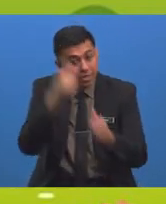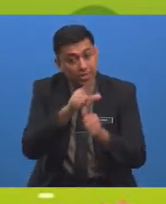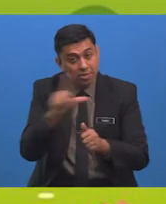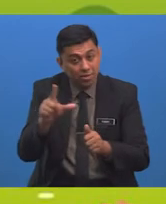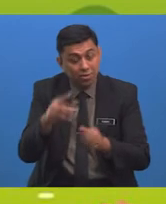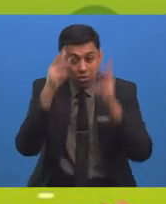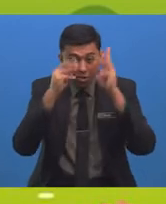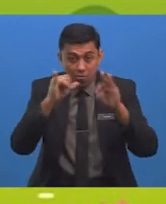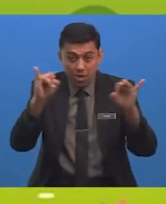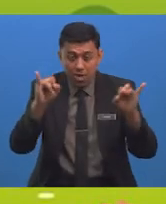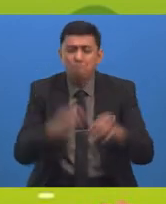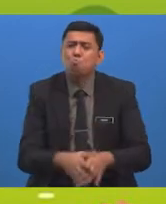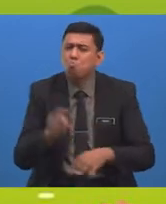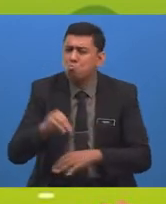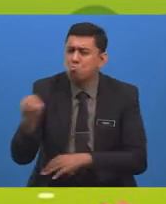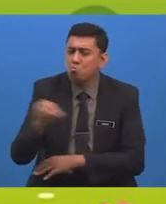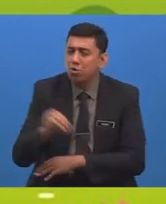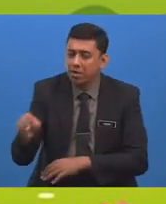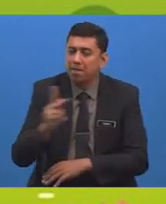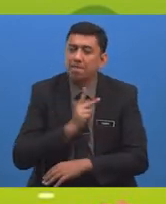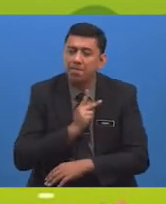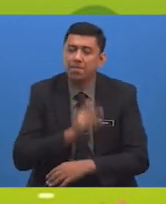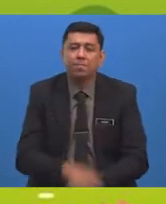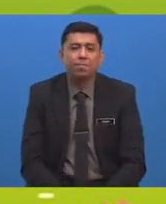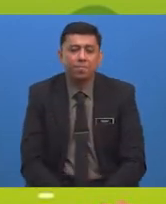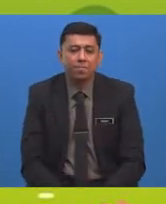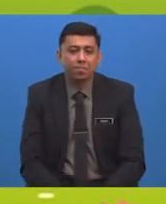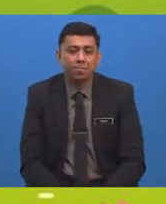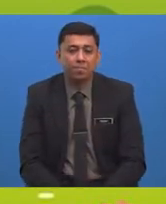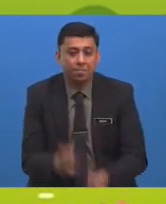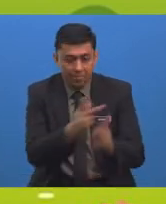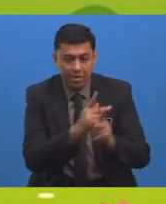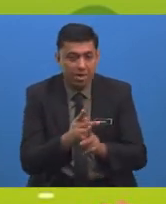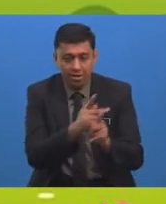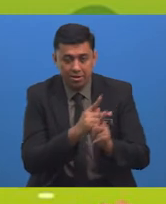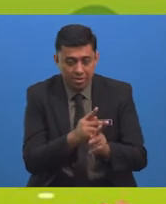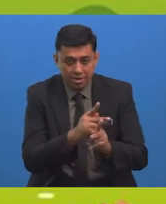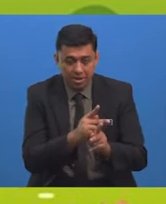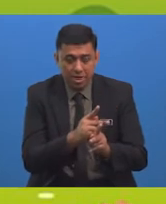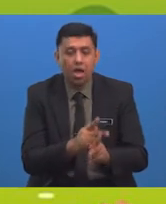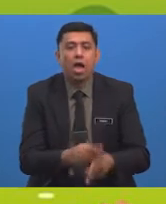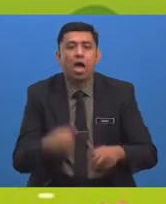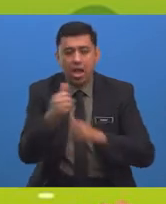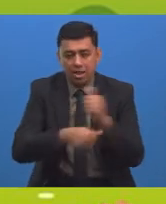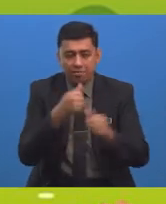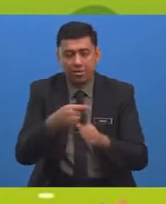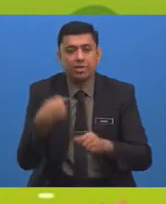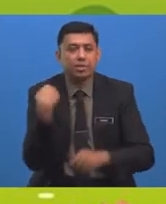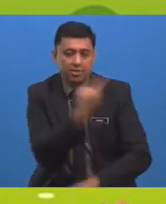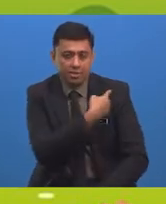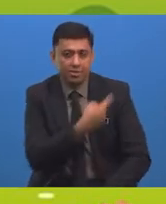Ingatlah Wahai Murid-muridku Pelihara Alam kita Demi Kesejahteraan Hidup